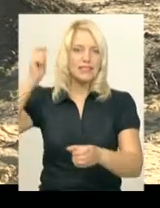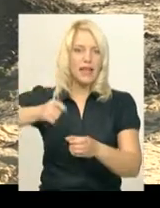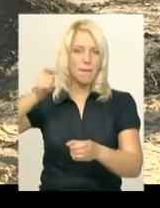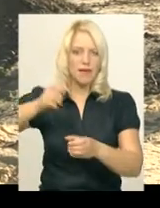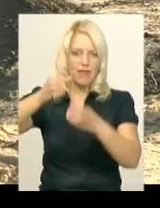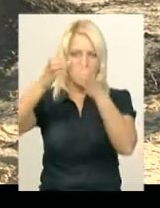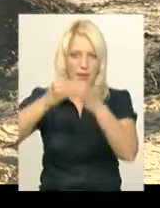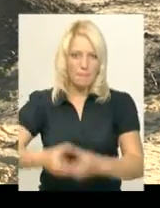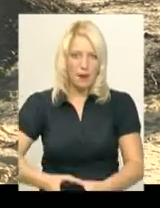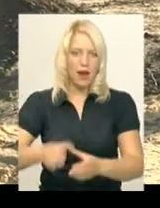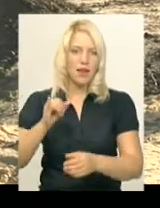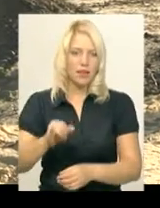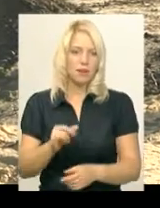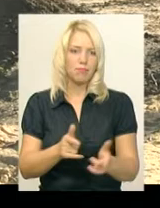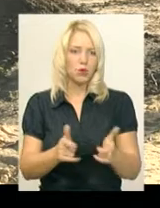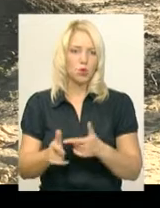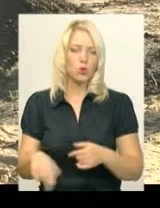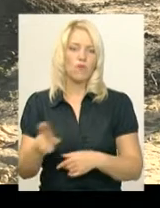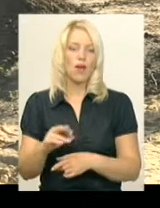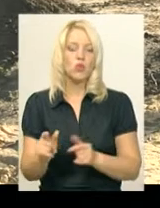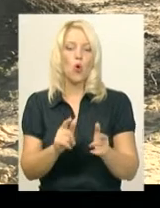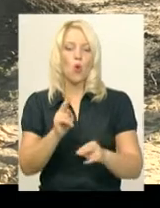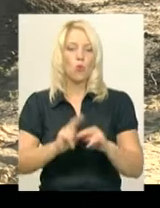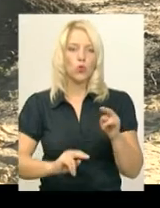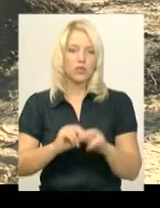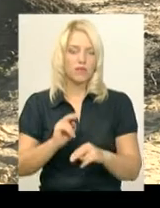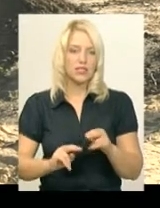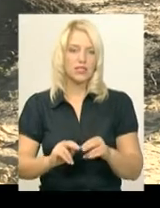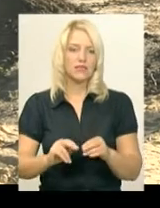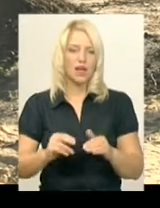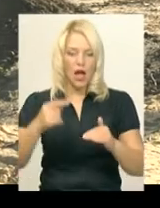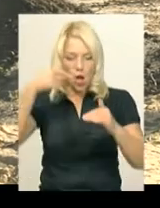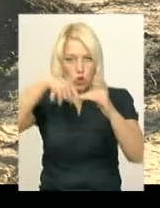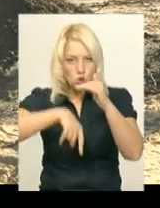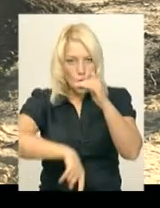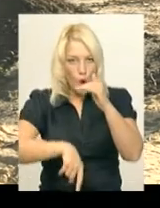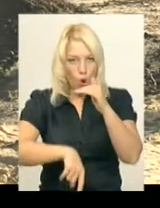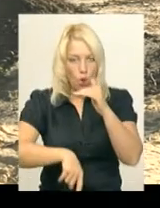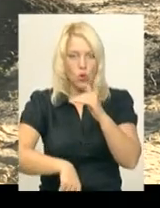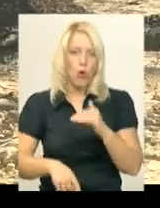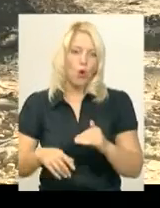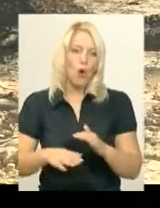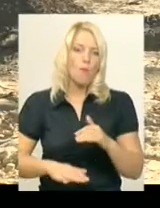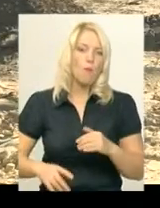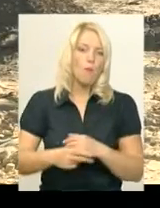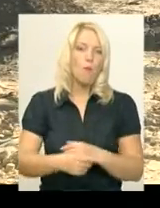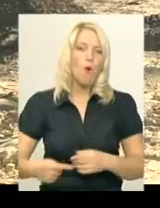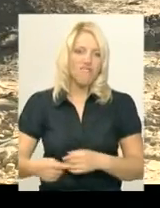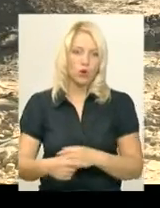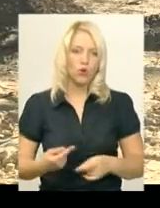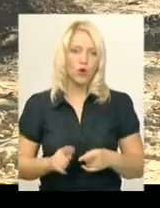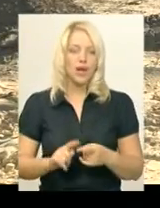і підготовка до будівництва самого цокольного поверху нашої лікарні. Проєкт